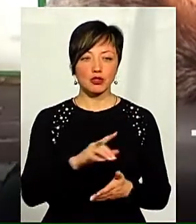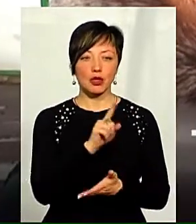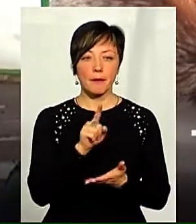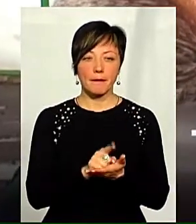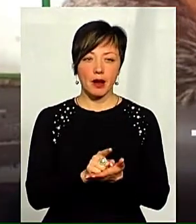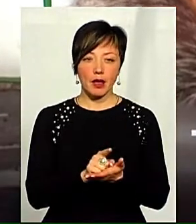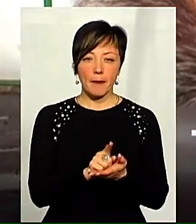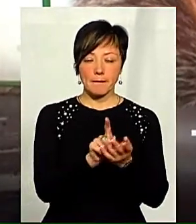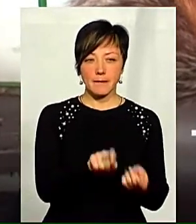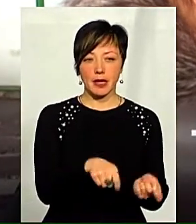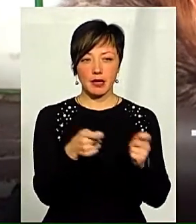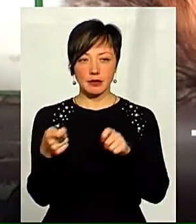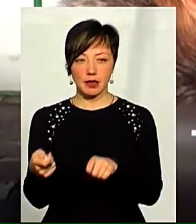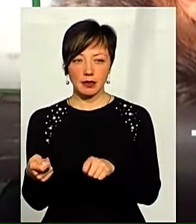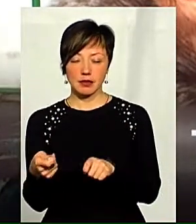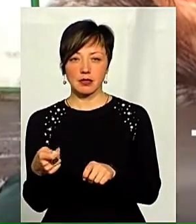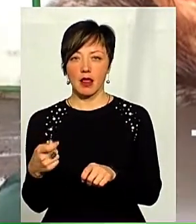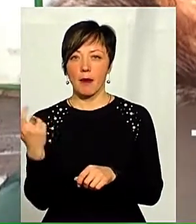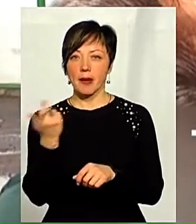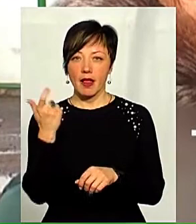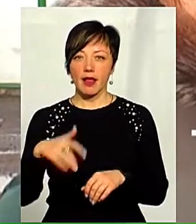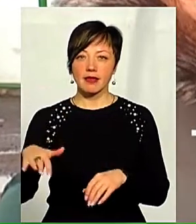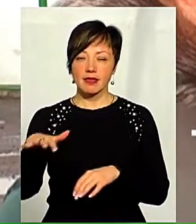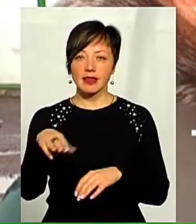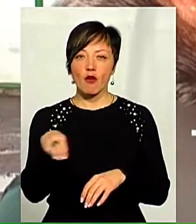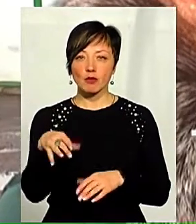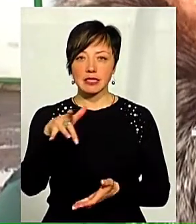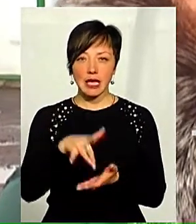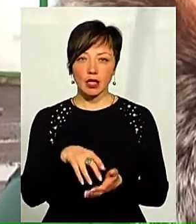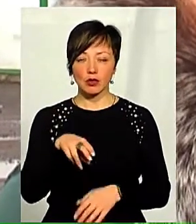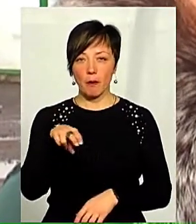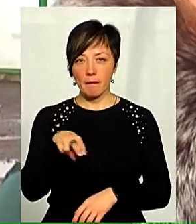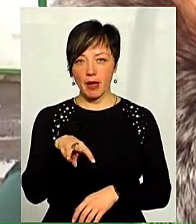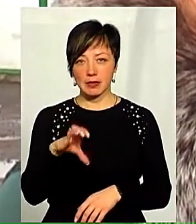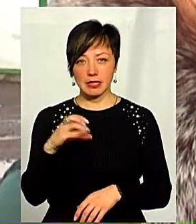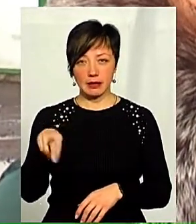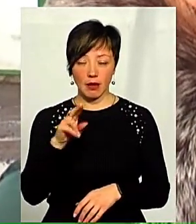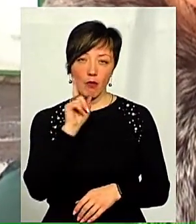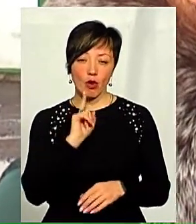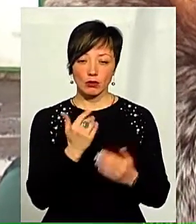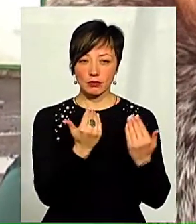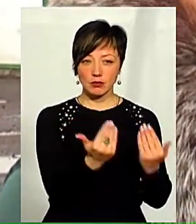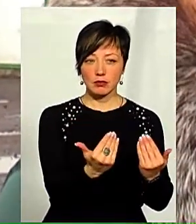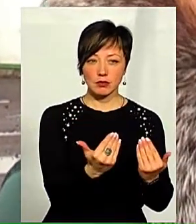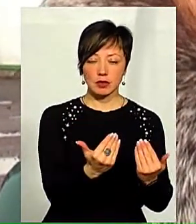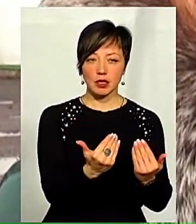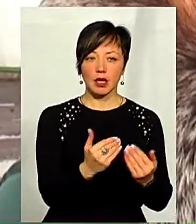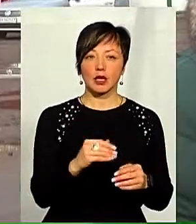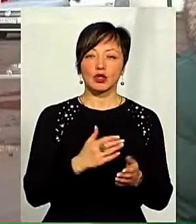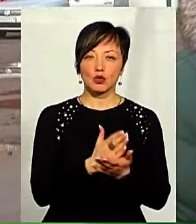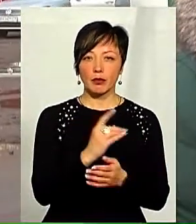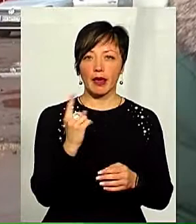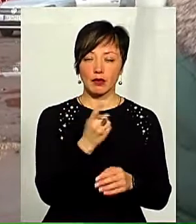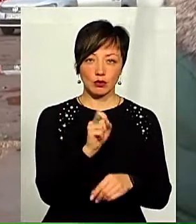передатися на баланс Теофіпольському центру ПМСД, поки що воно на балансі у службі єдиного замовника.